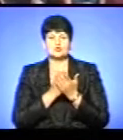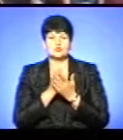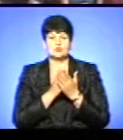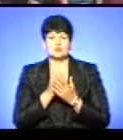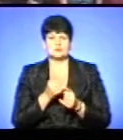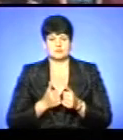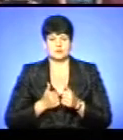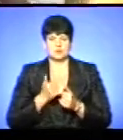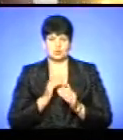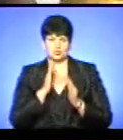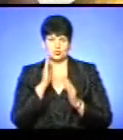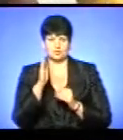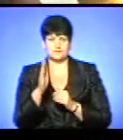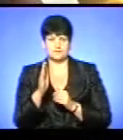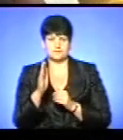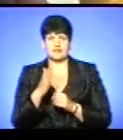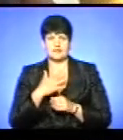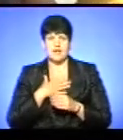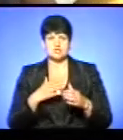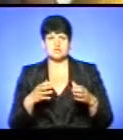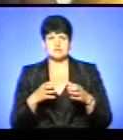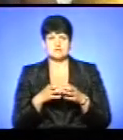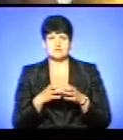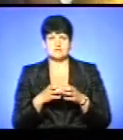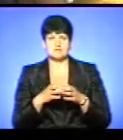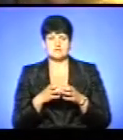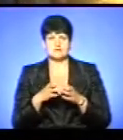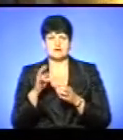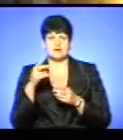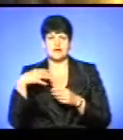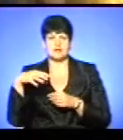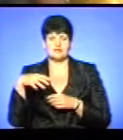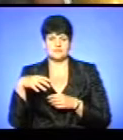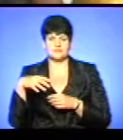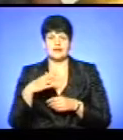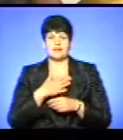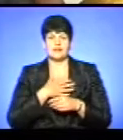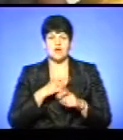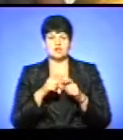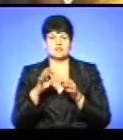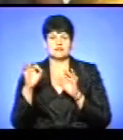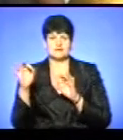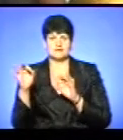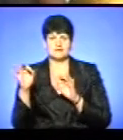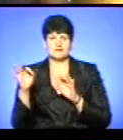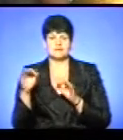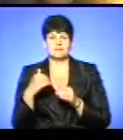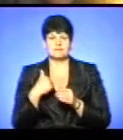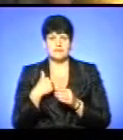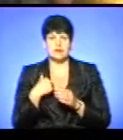вірно будемо. Наш загрів! Належна! Наш тівір! Ми,